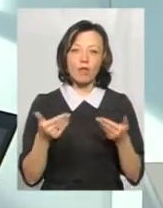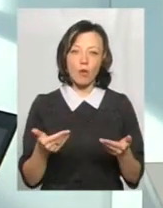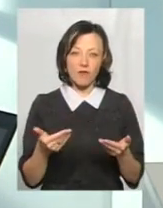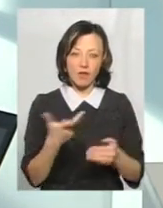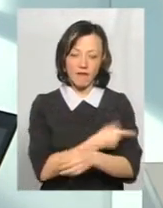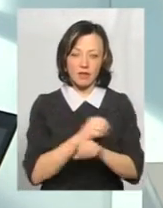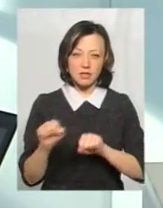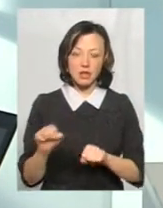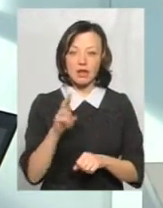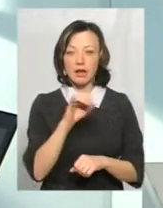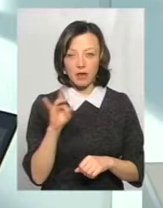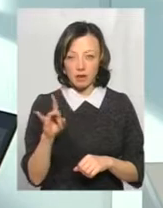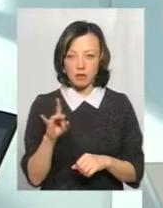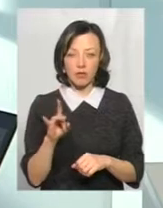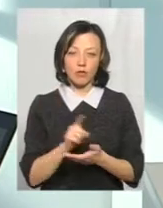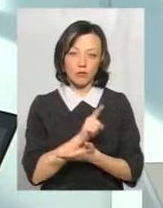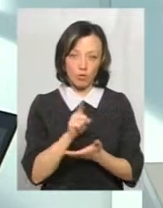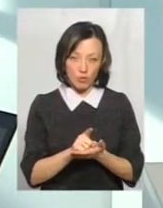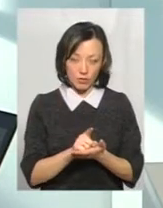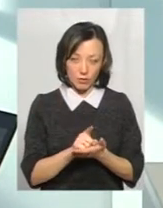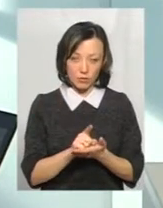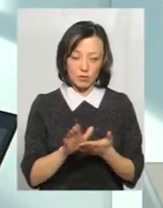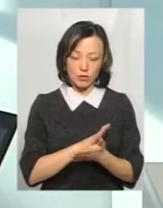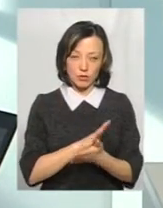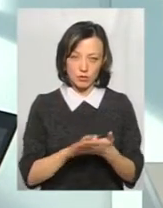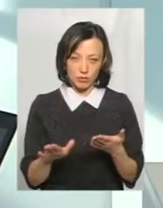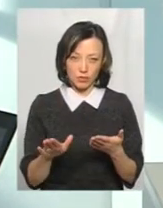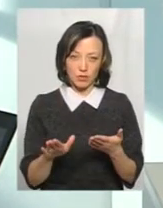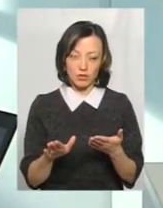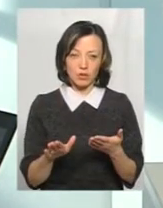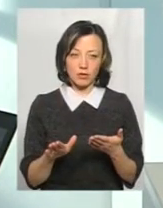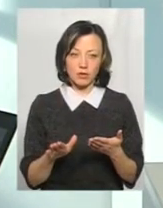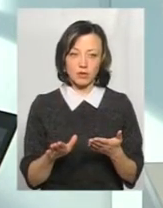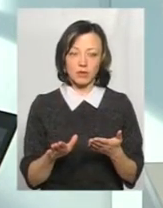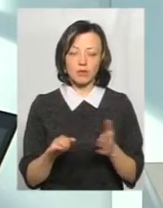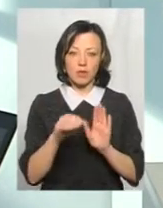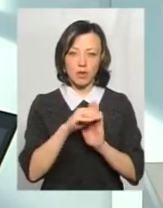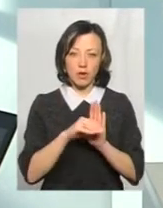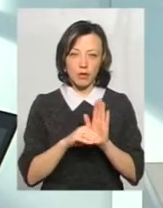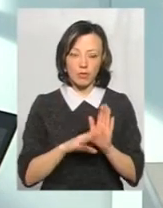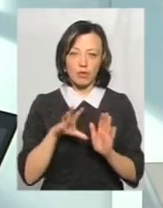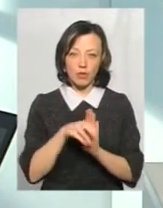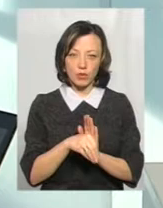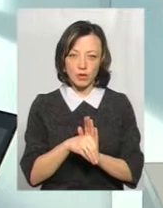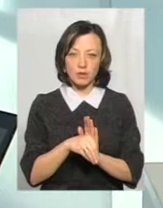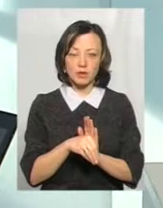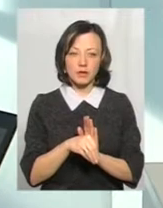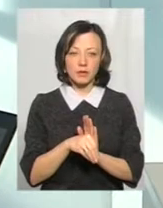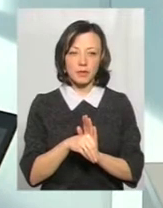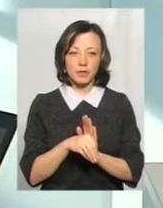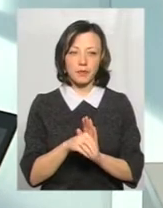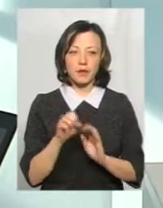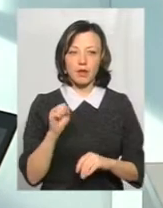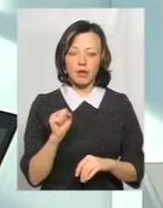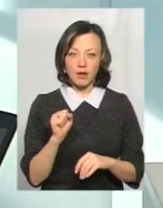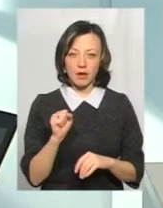вакцина. Про кір, на кір вакцина безкоштовна, вона в нашу програму щеплення в національну входить,